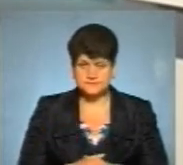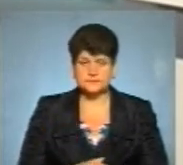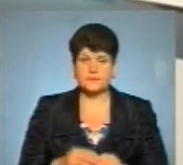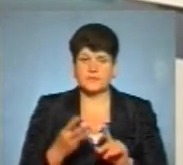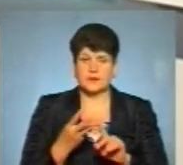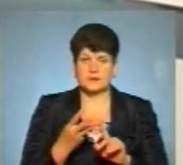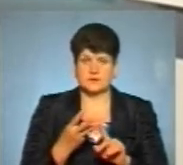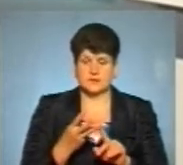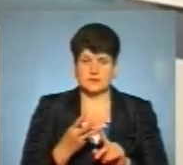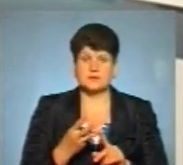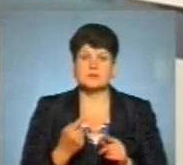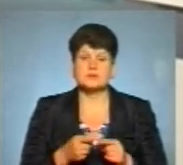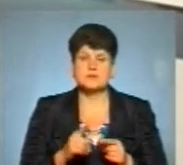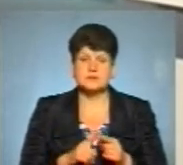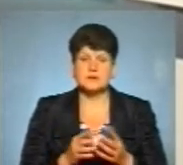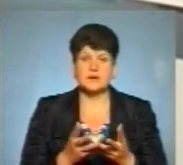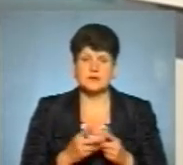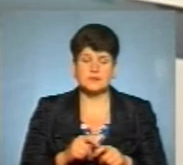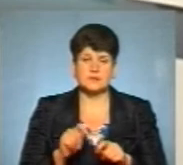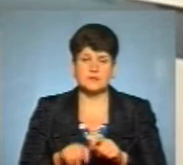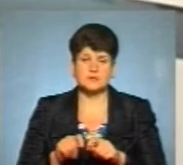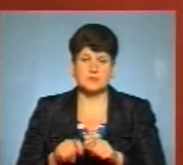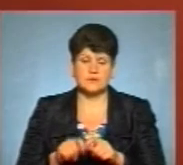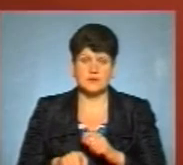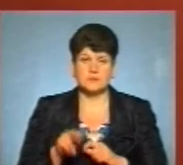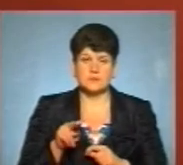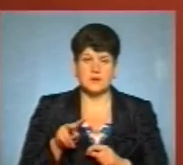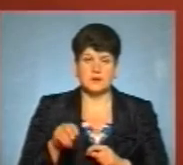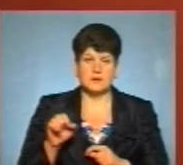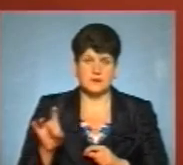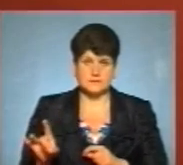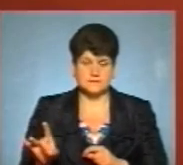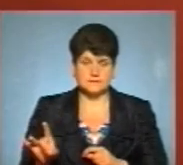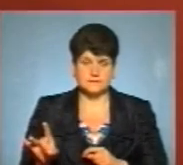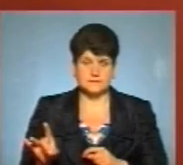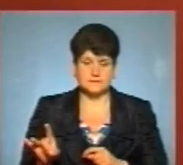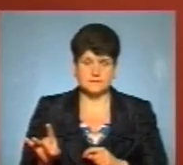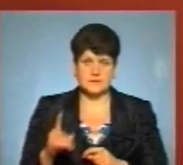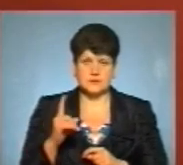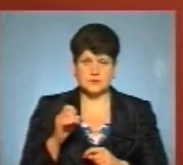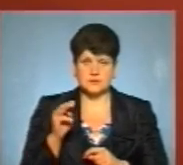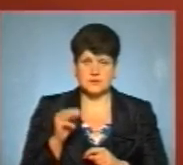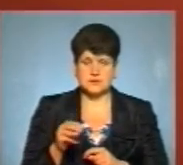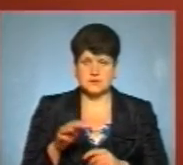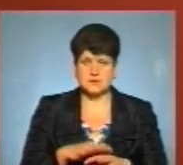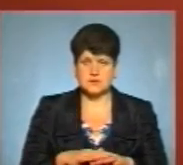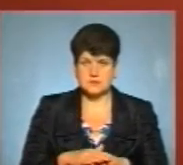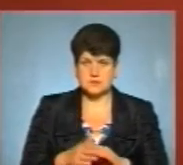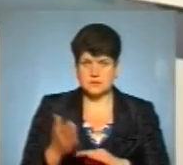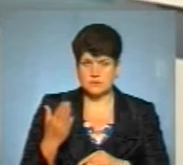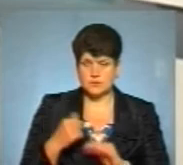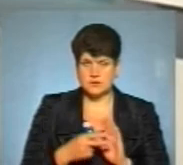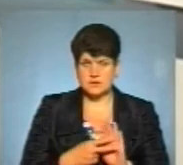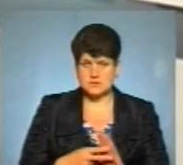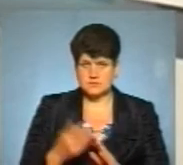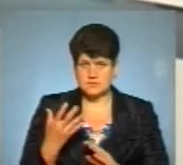показник – це кількість тестувань методом ПЛР на 100 тисяч населення за попередні 7